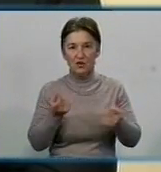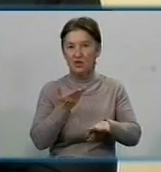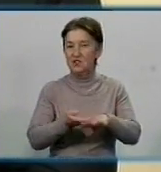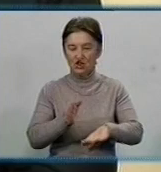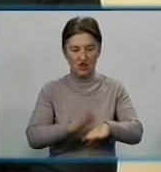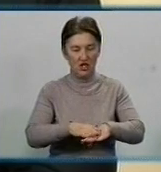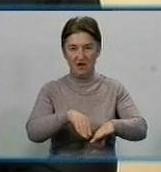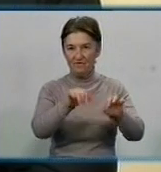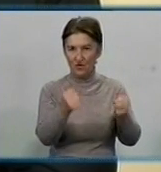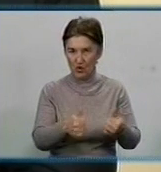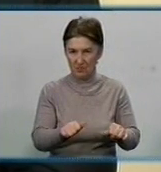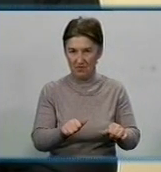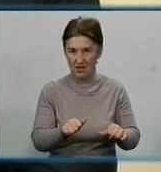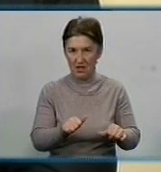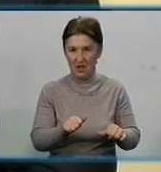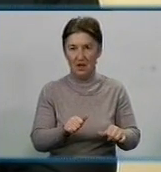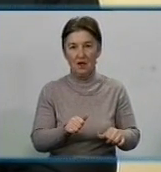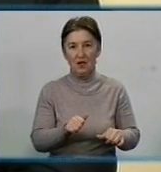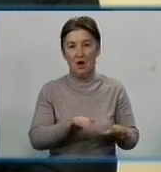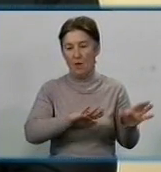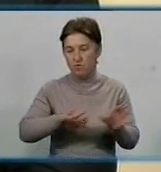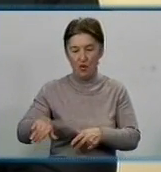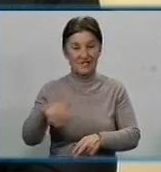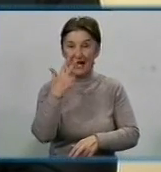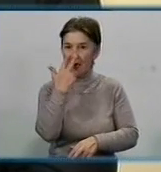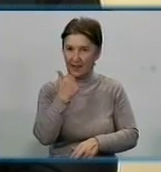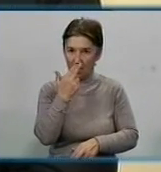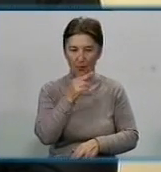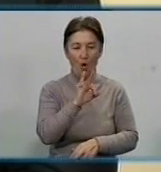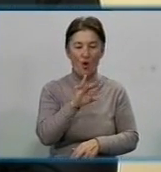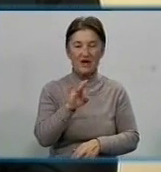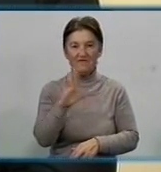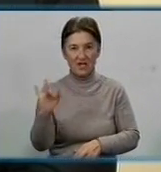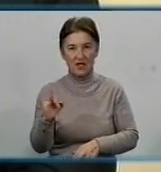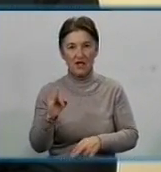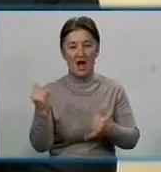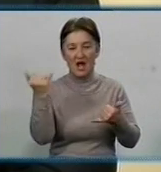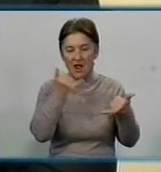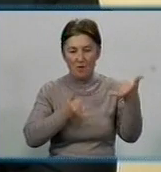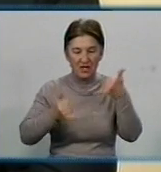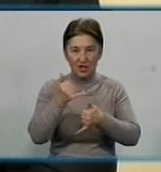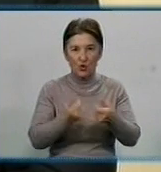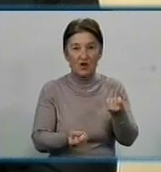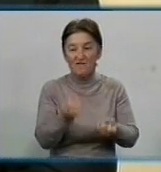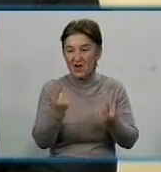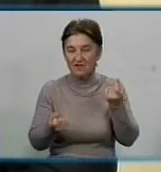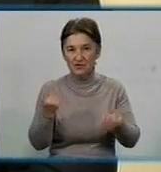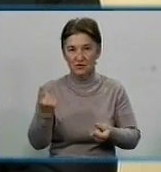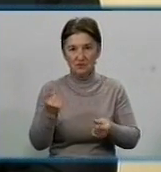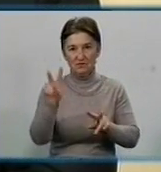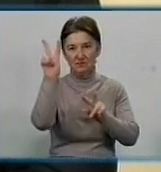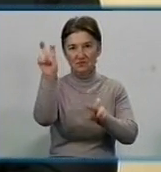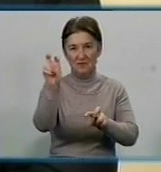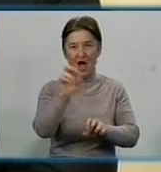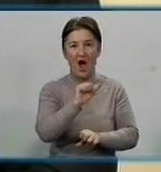форми, діагностуються тяжкі форми ускладнень після грипу ГРВІ, лабораторно виявляються штами вірусу